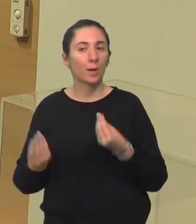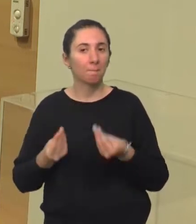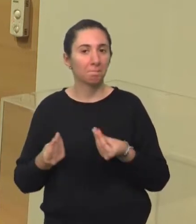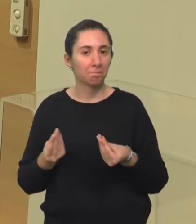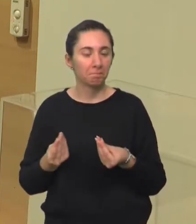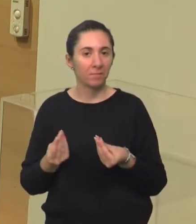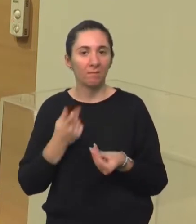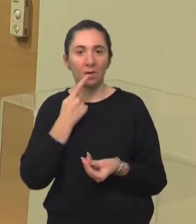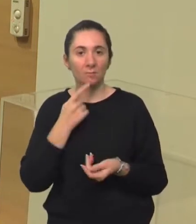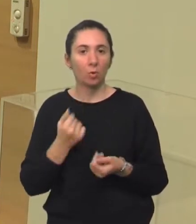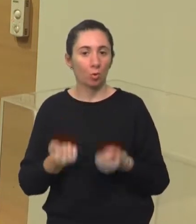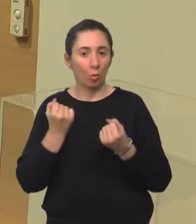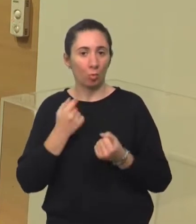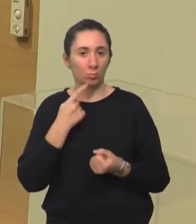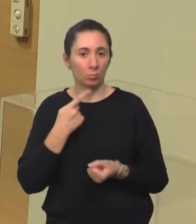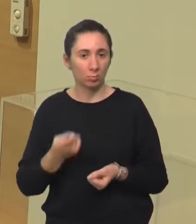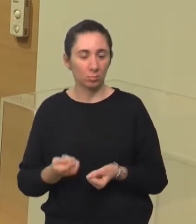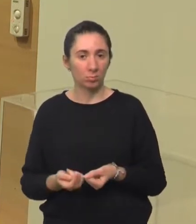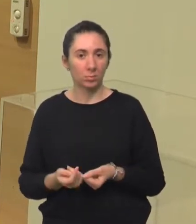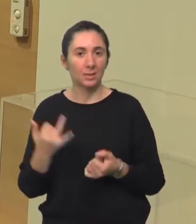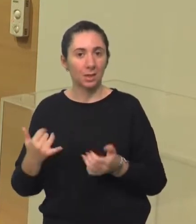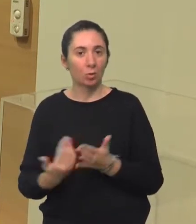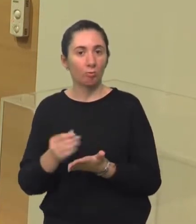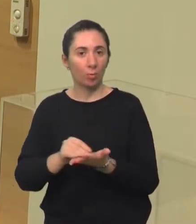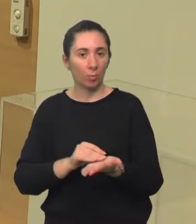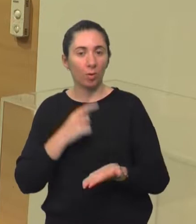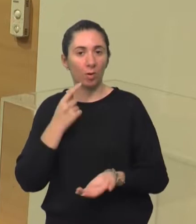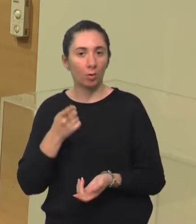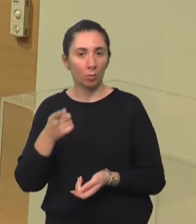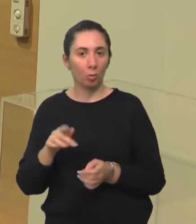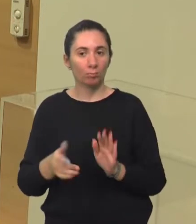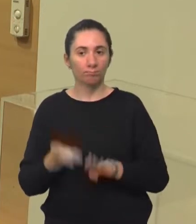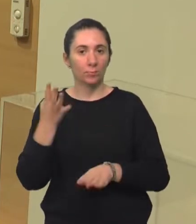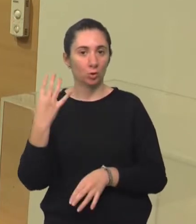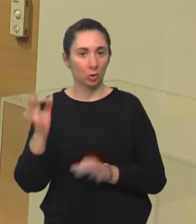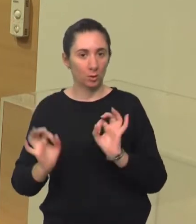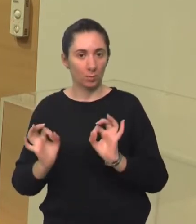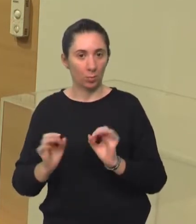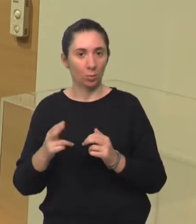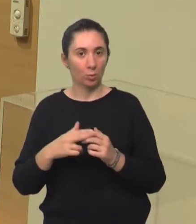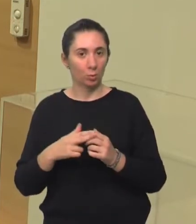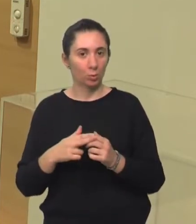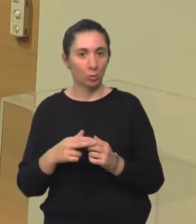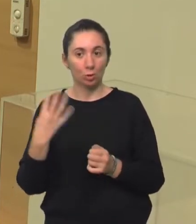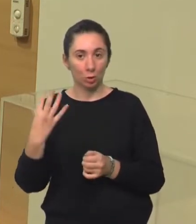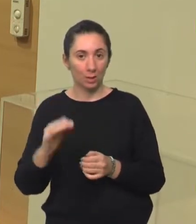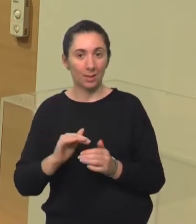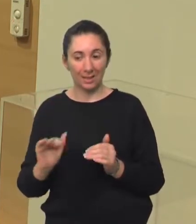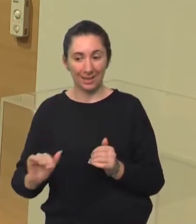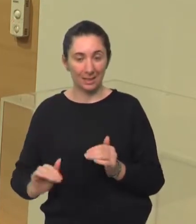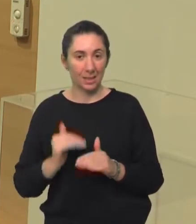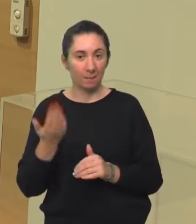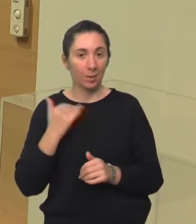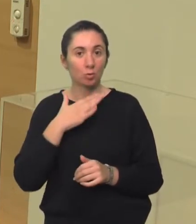jezično-govornite škoće, sada novi podaci ukazuju da je to već 40, skoro 40 djece prečkovske